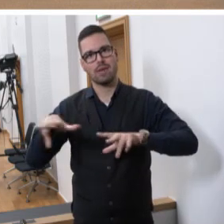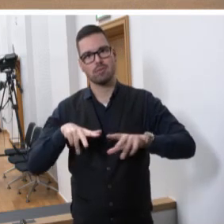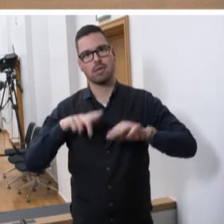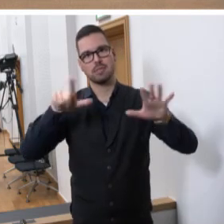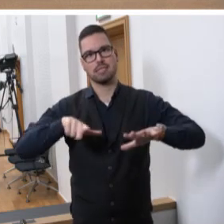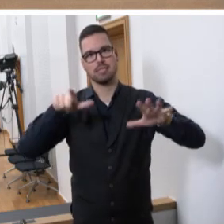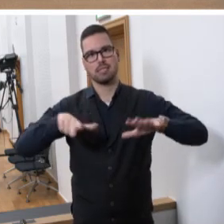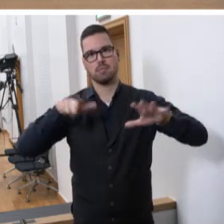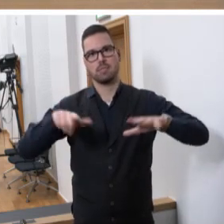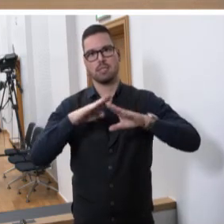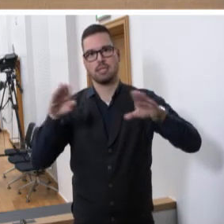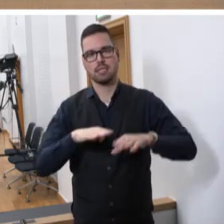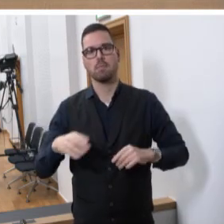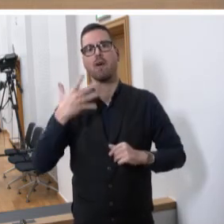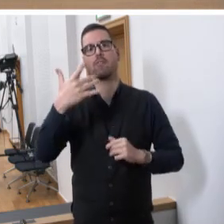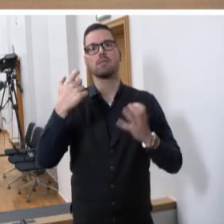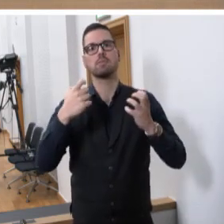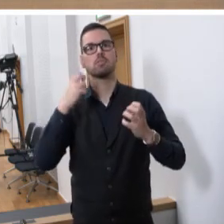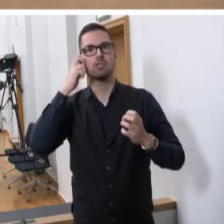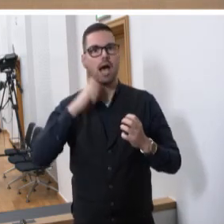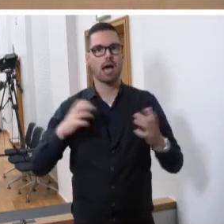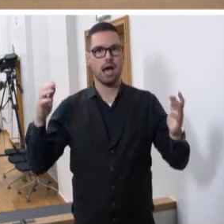Dezember stolze 75 Jahre alt.